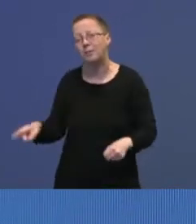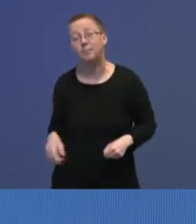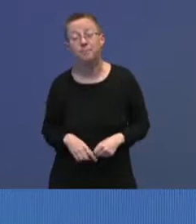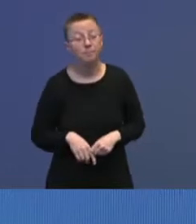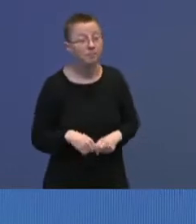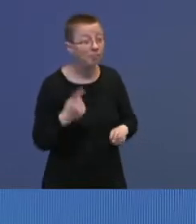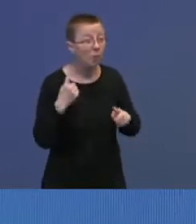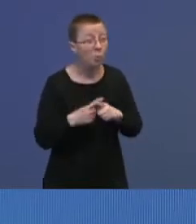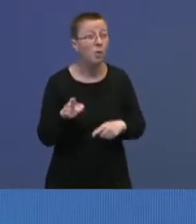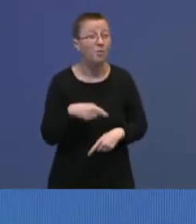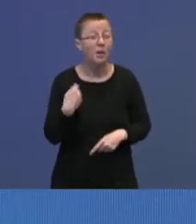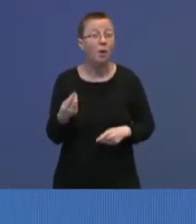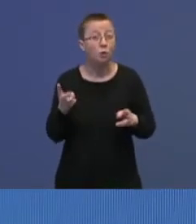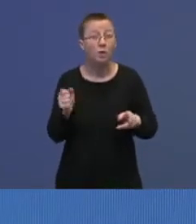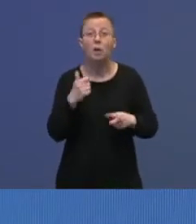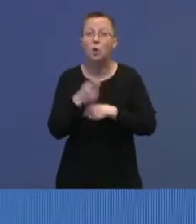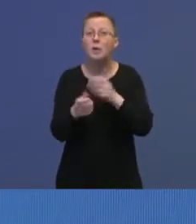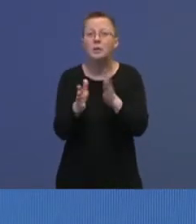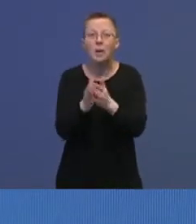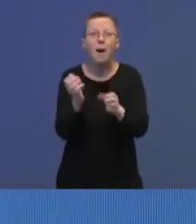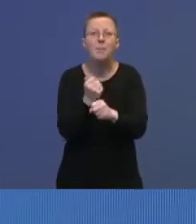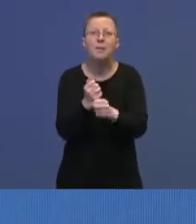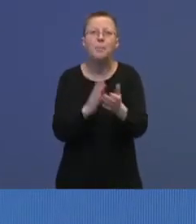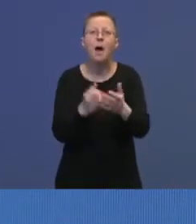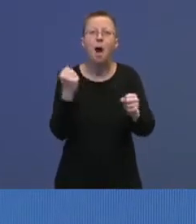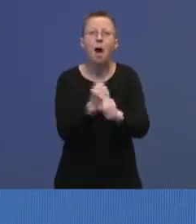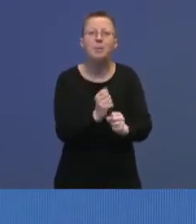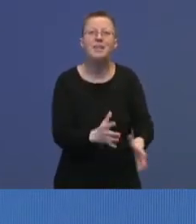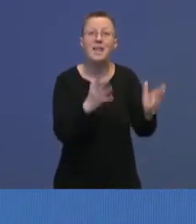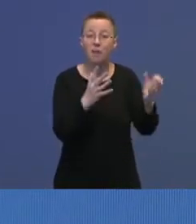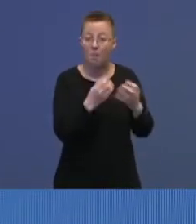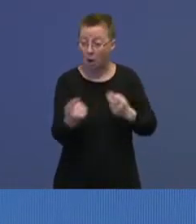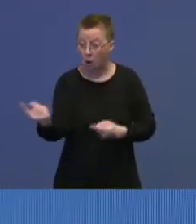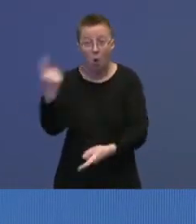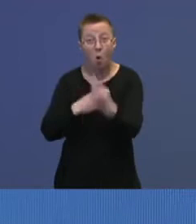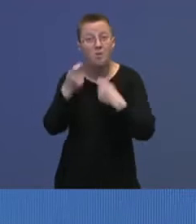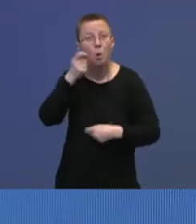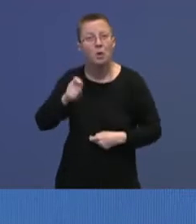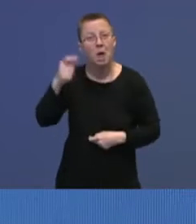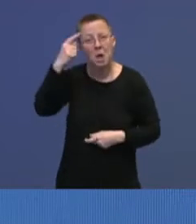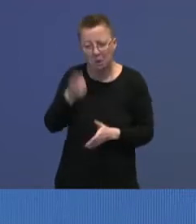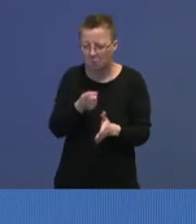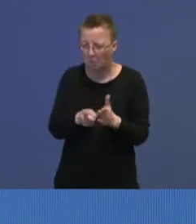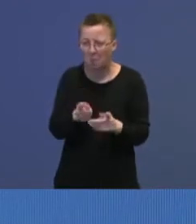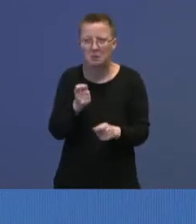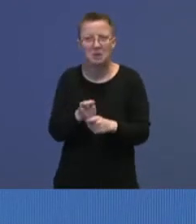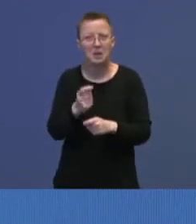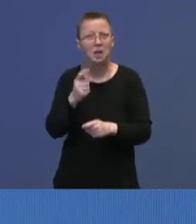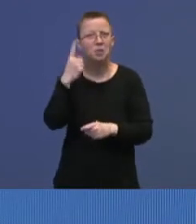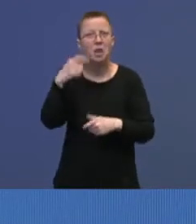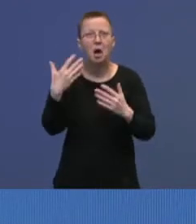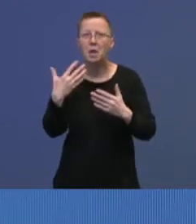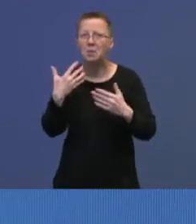Så skal vi også gjøre det sammen med arbeidslivet. Veldig mange av de som kommer fra Ukraina kan gå ut i arbeid nær sagt fra dag 1.